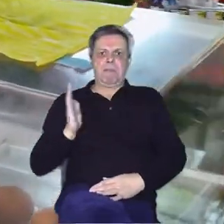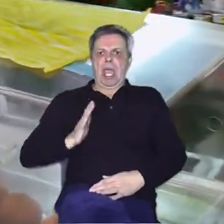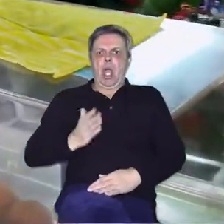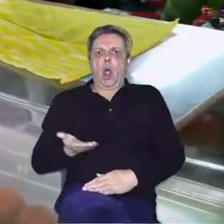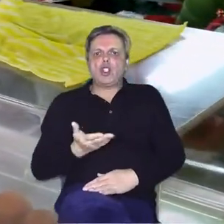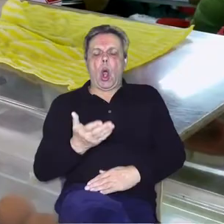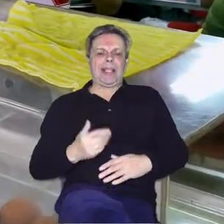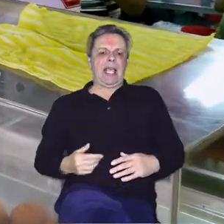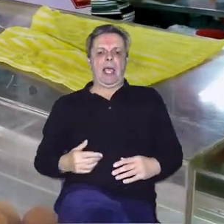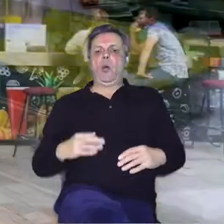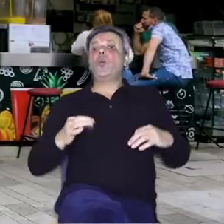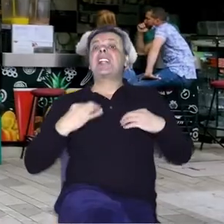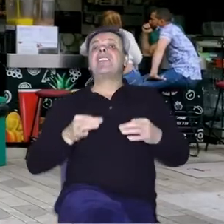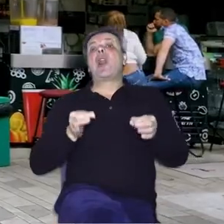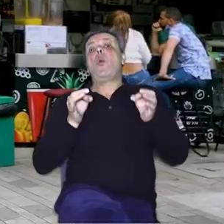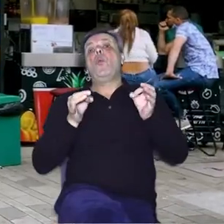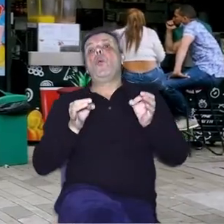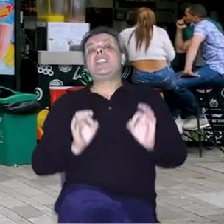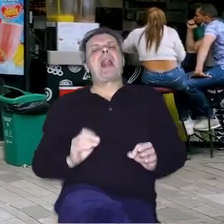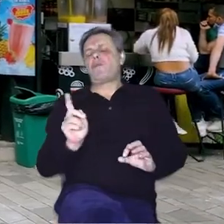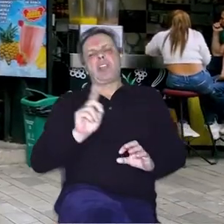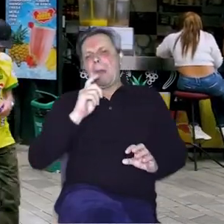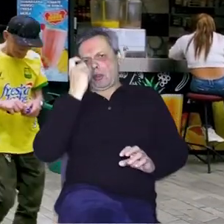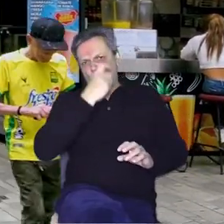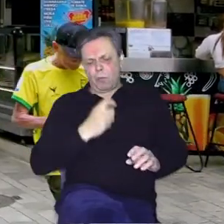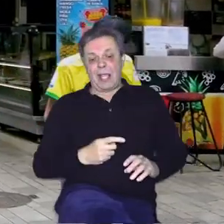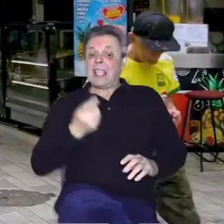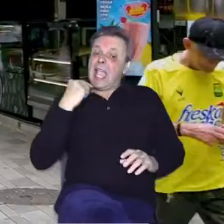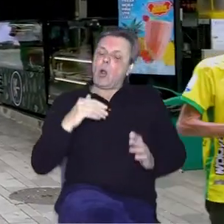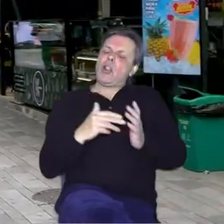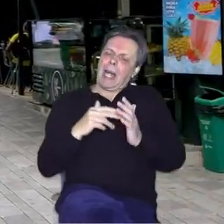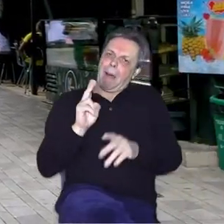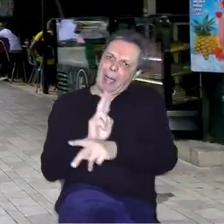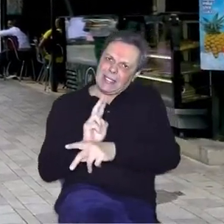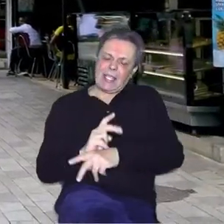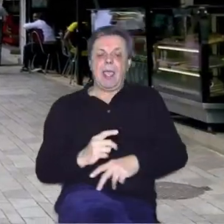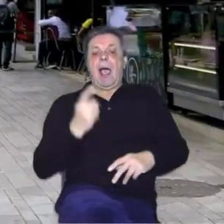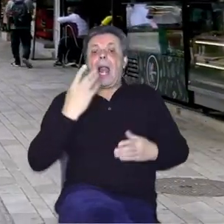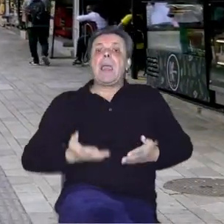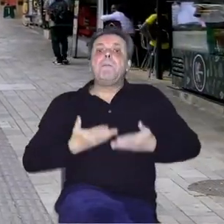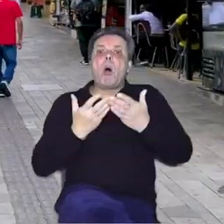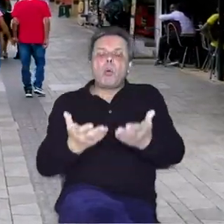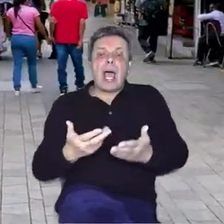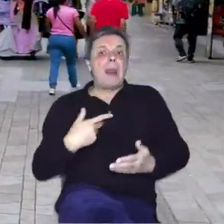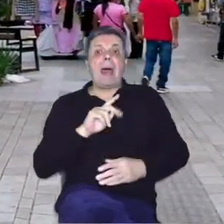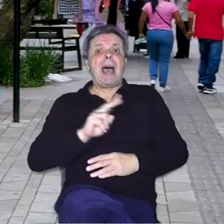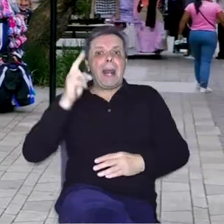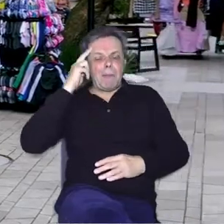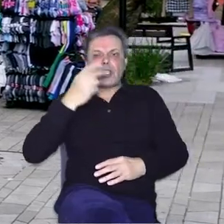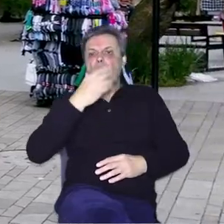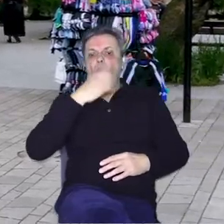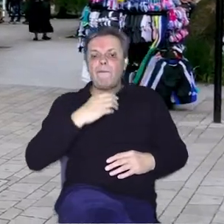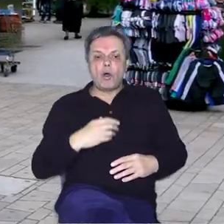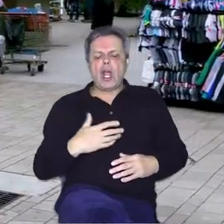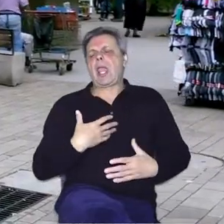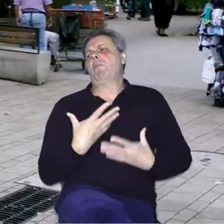gostionice. U zdravstvenu ispravnost ne trebate sumnjati, iako ipak treba pripaziti. A ponuda nama često nepoznatog